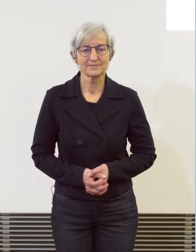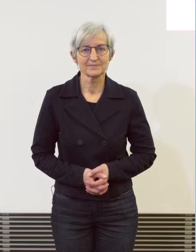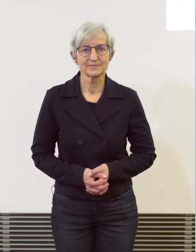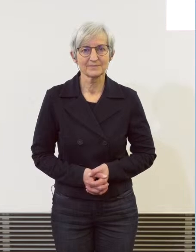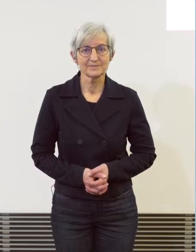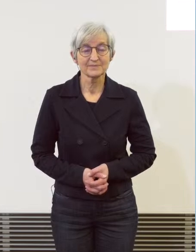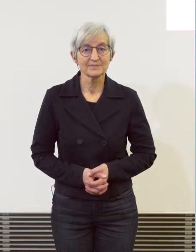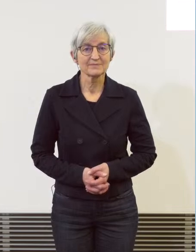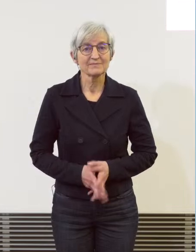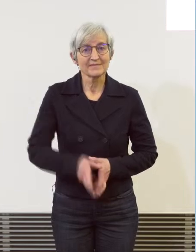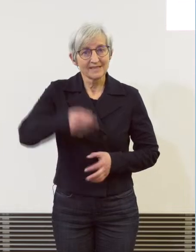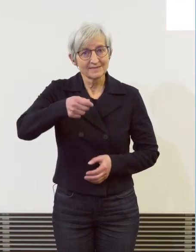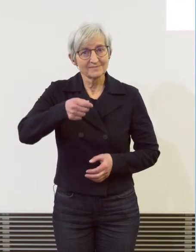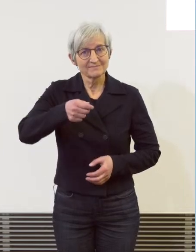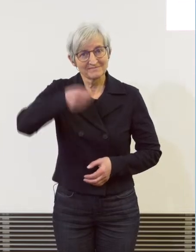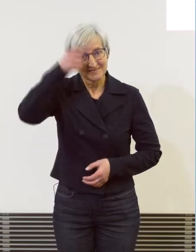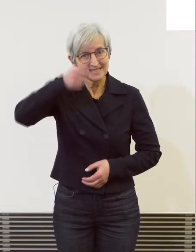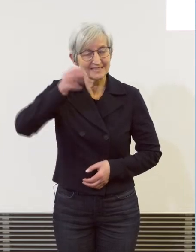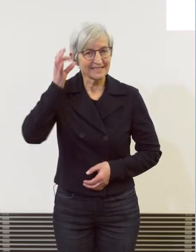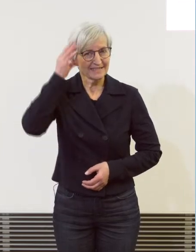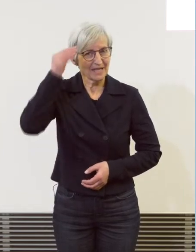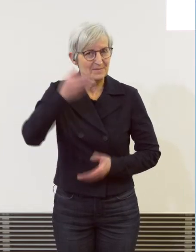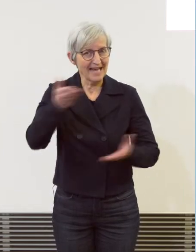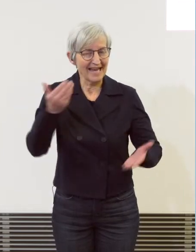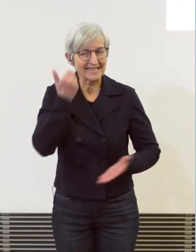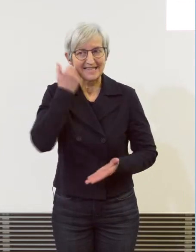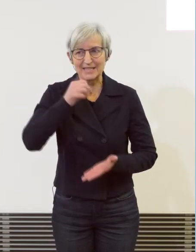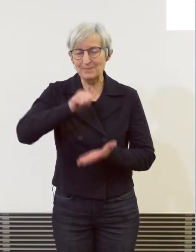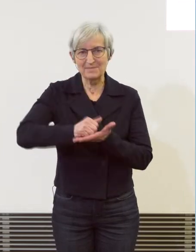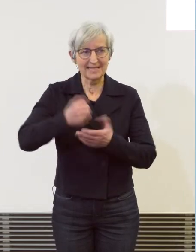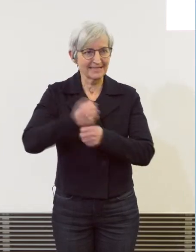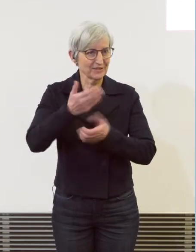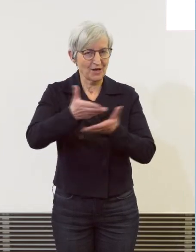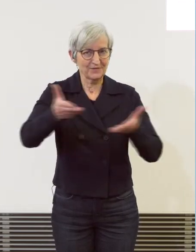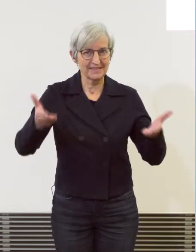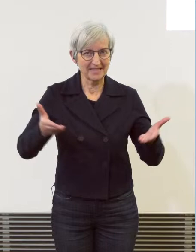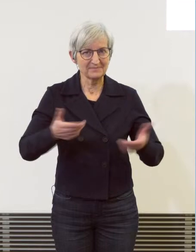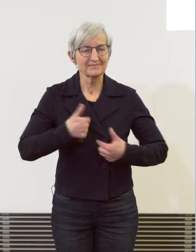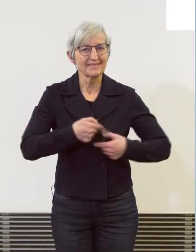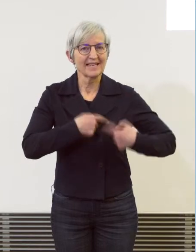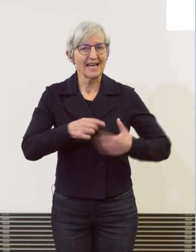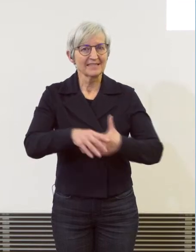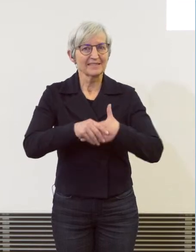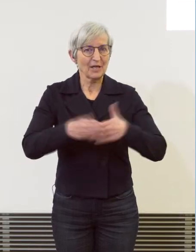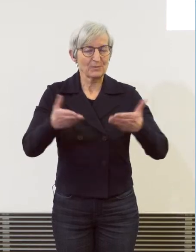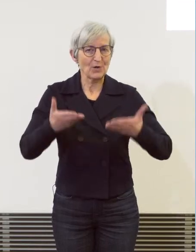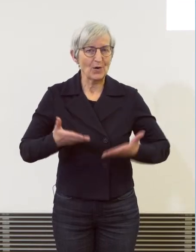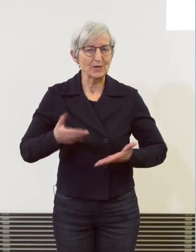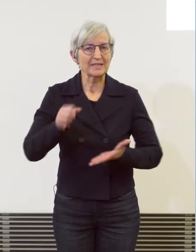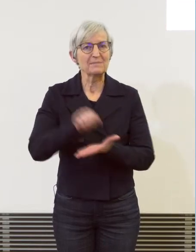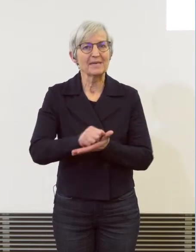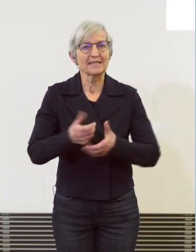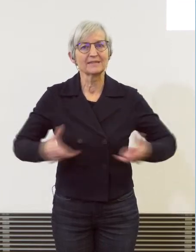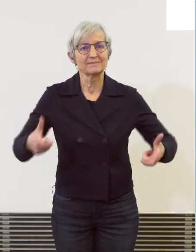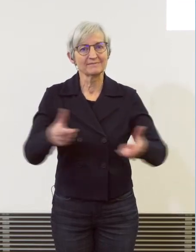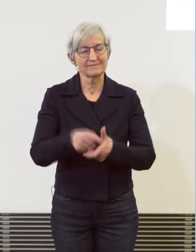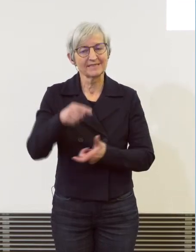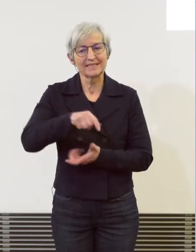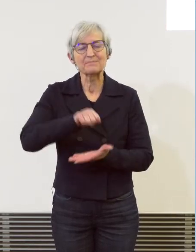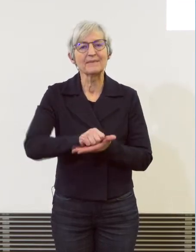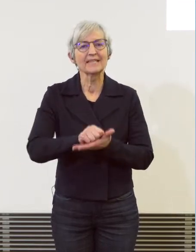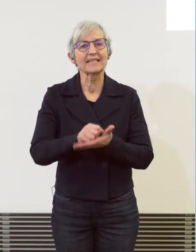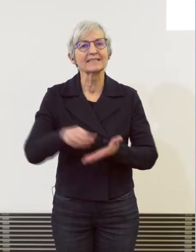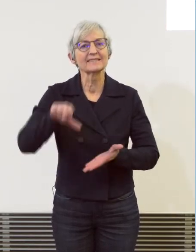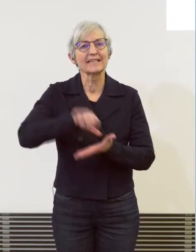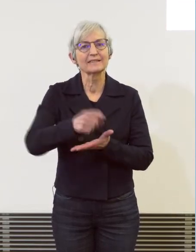Die Damen und Herren, liebe Medienschaffende, ich begrüsse Sie ganz herzlich zu der Medienkonferenz heute aus dem Mediezentrum vom Kanton Zürich.